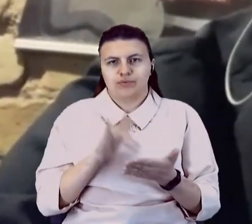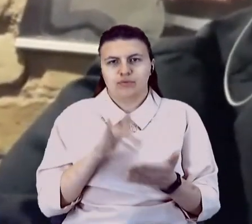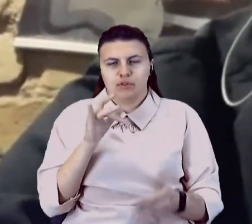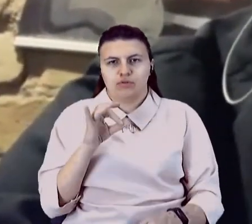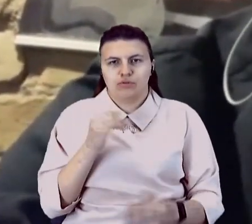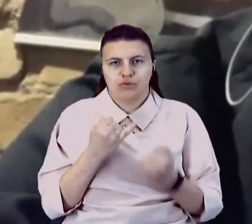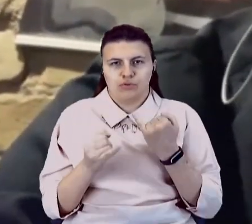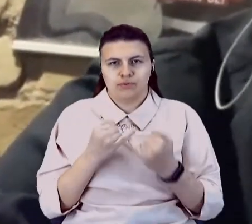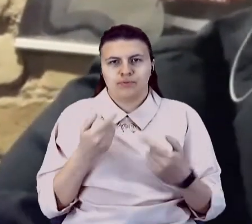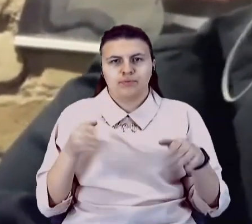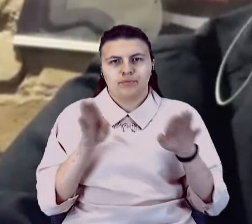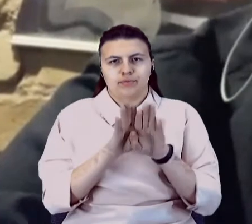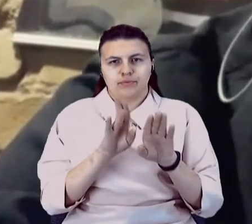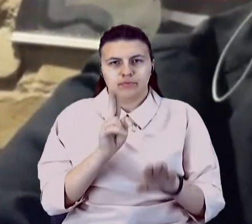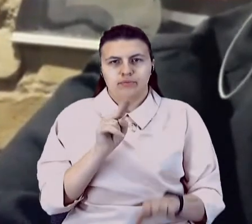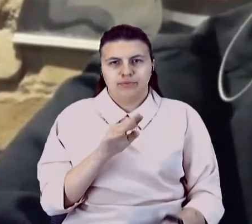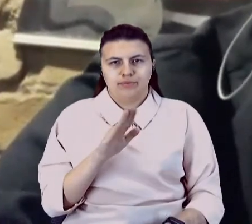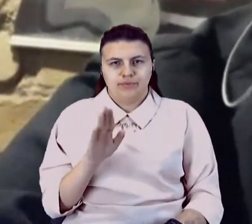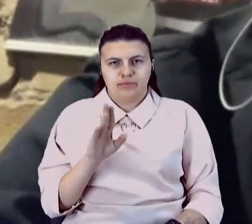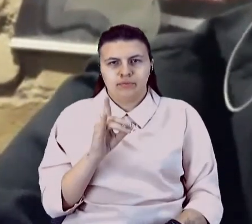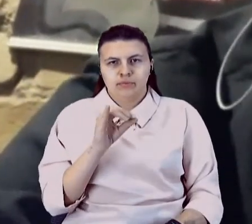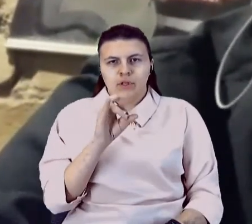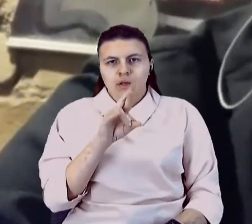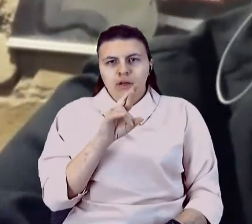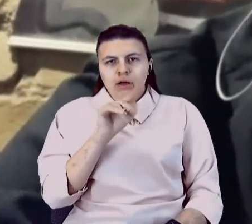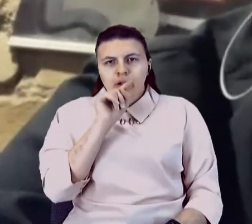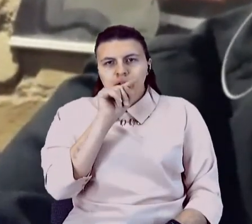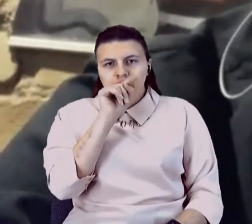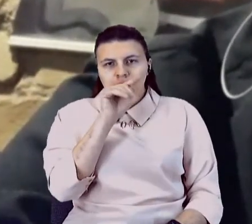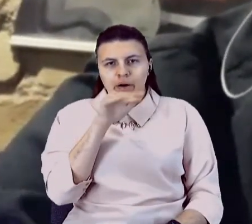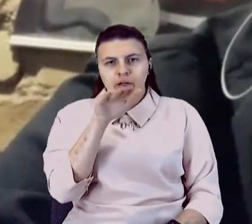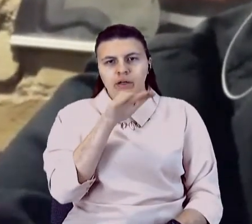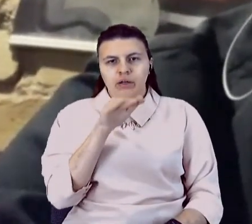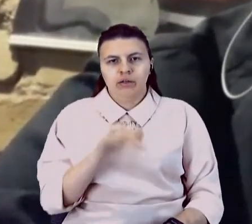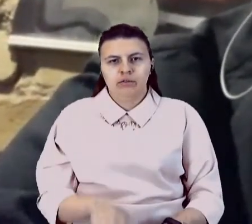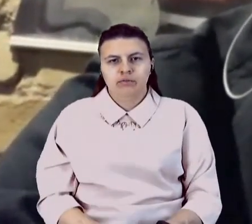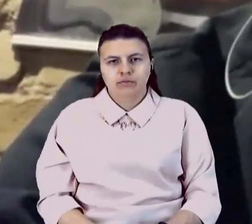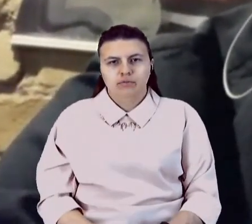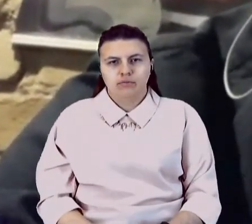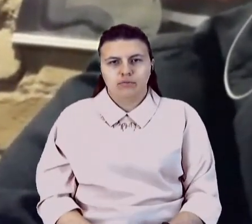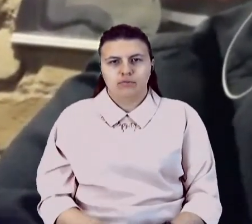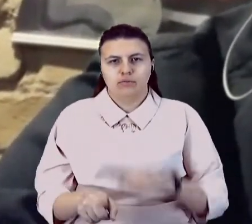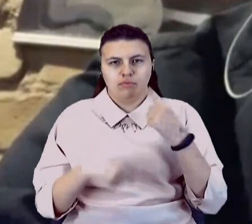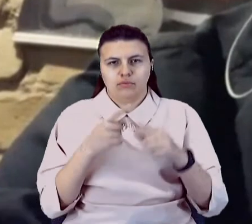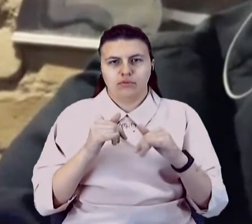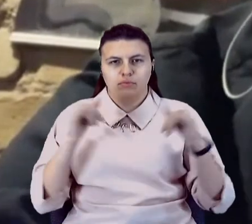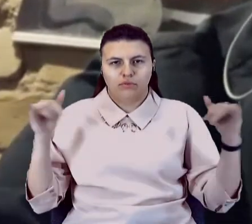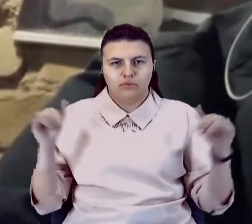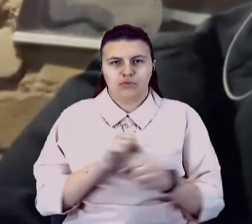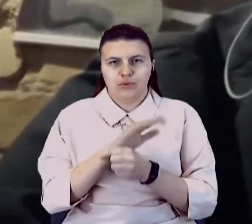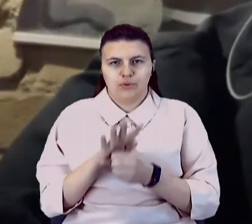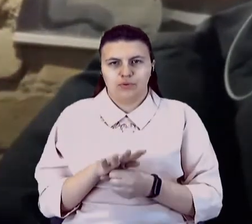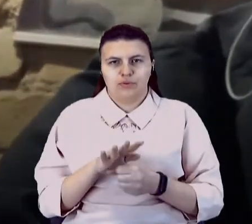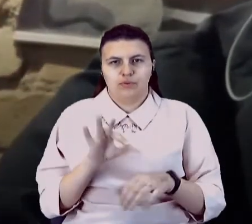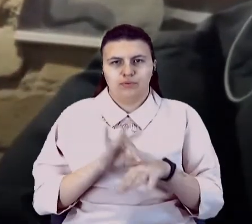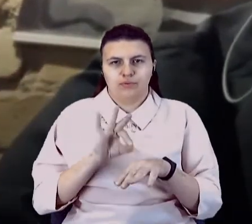КПВВ в Станиці Луганській, аргументуючи це тим, що розповсює джинсі коронавірусна інфекція з